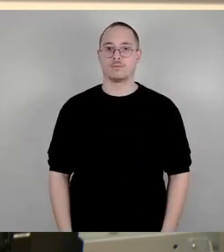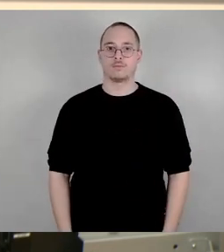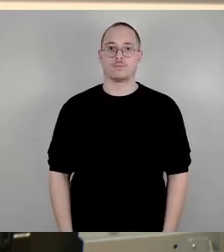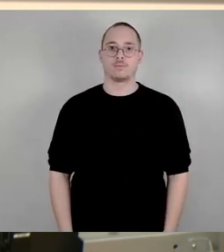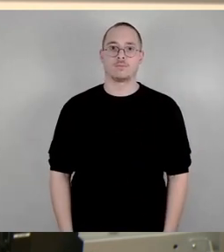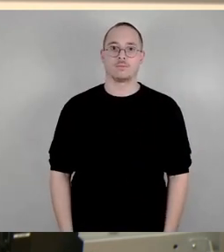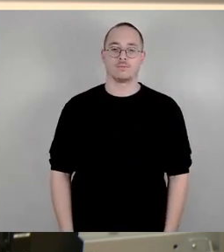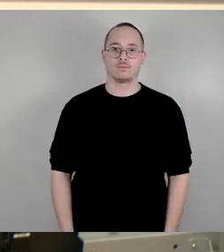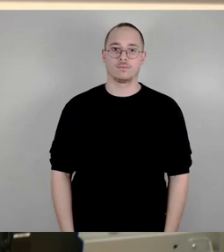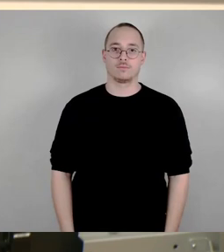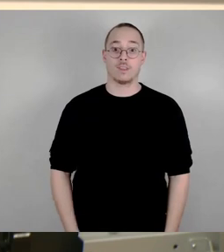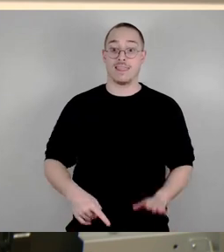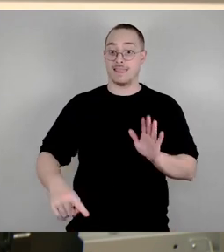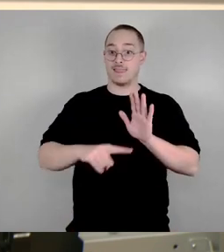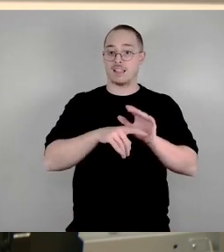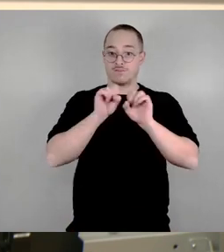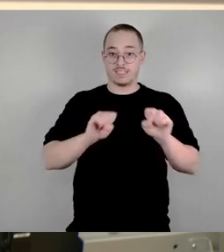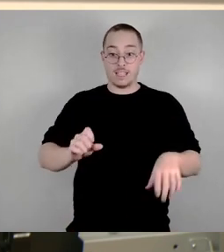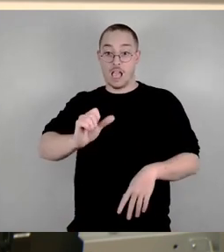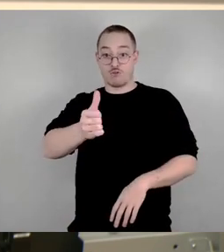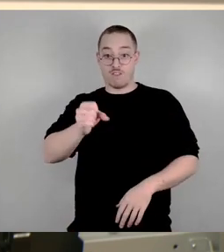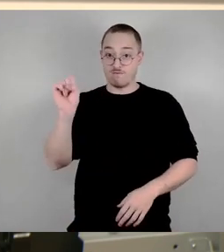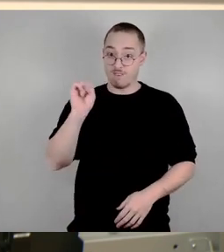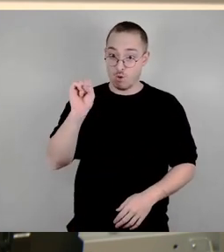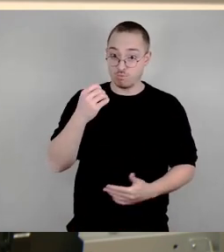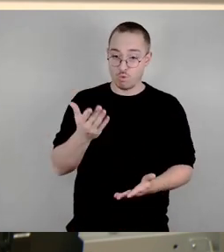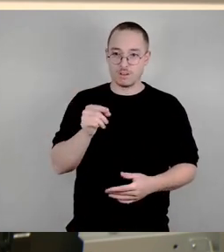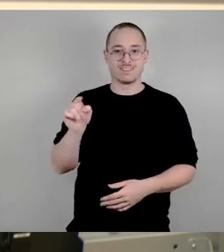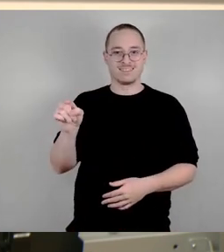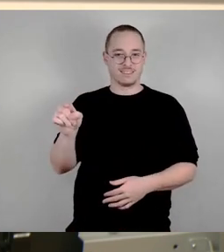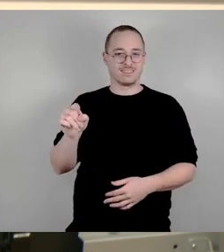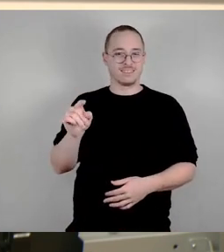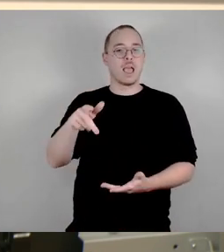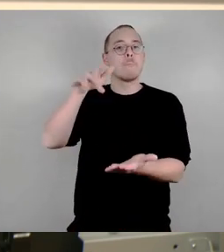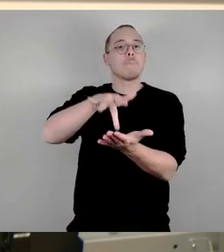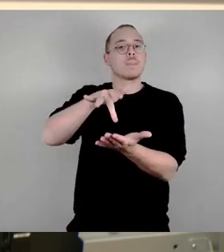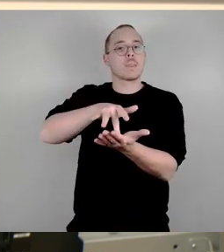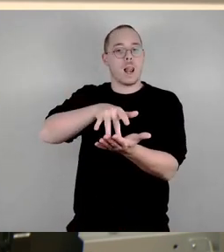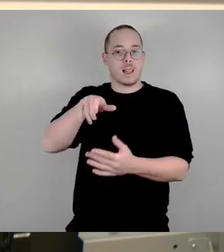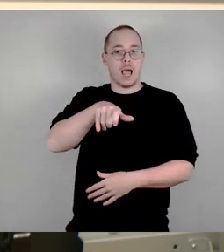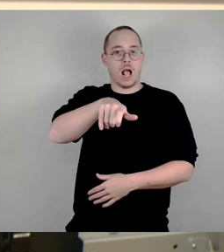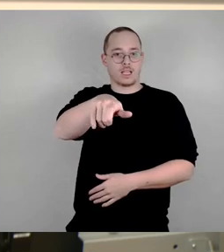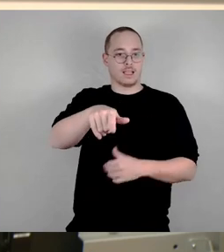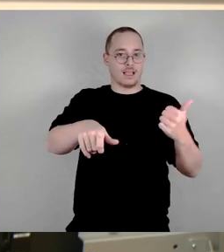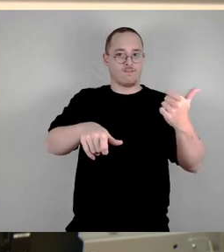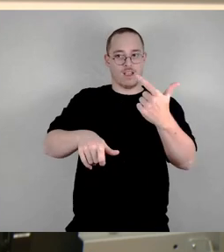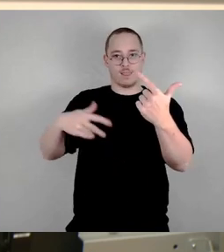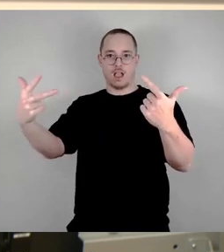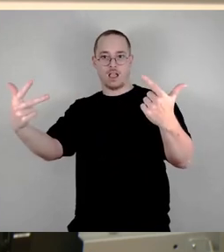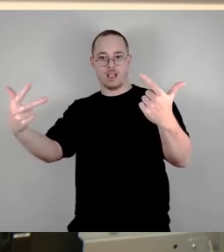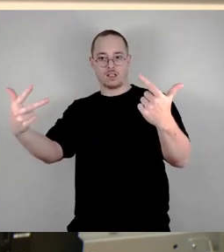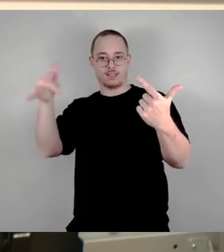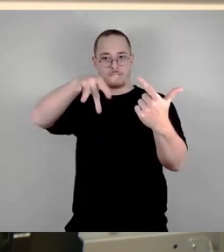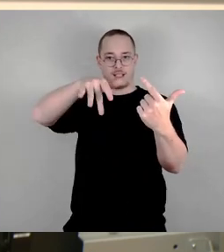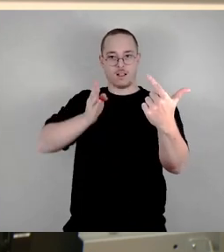negative Sicherheitsaudits gibt, ist dieser Radweg in der Mittellage, der nur der einen einzigen Spur Richtung Hübler Straße